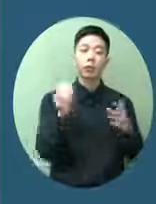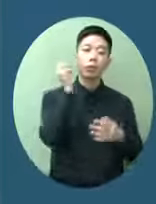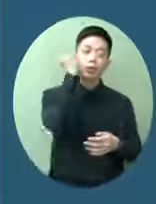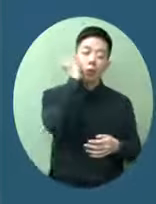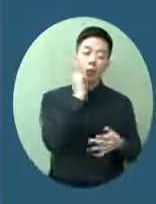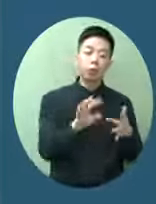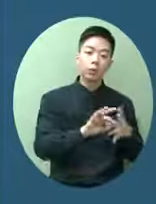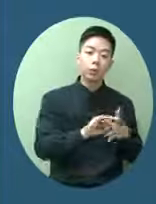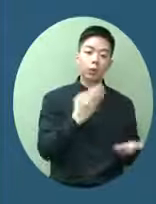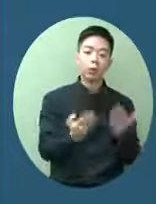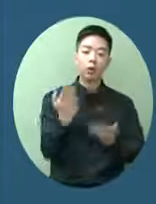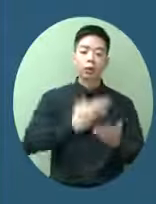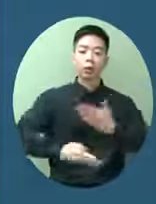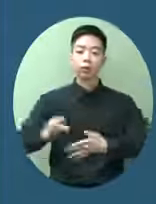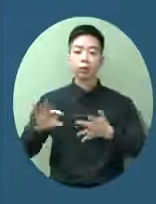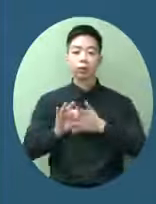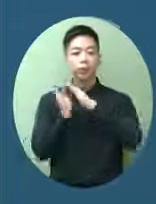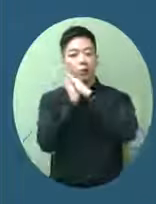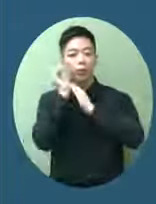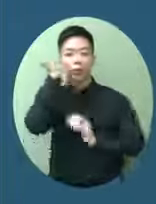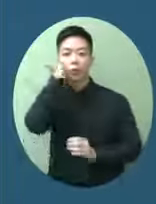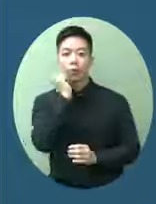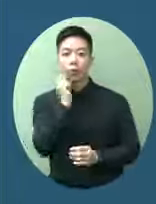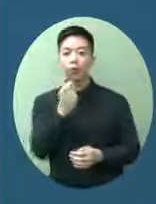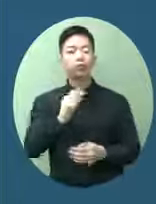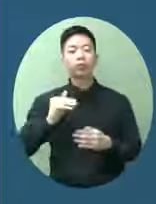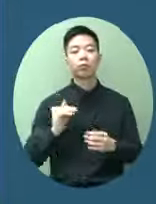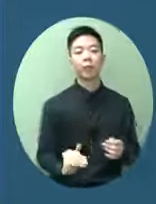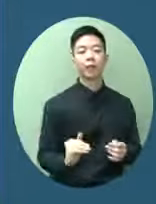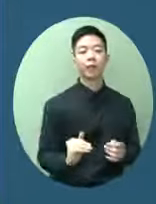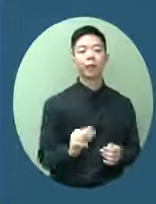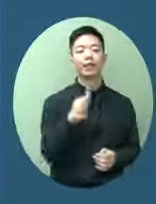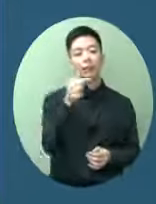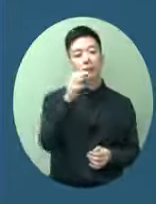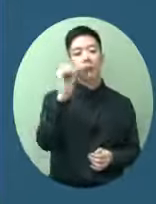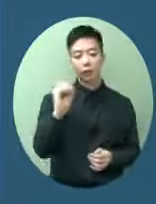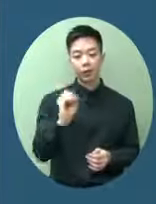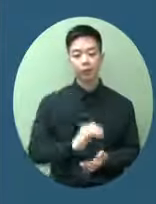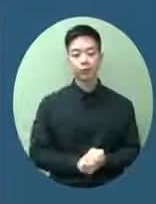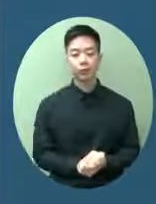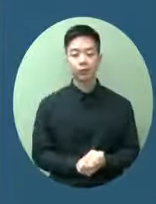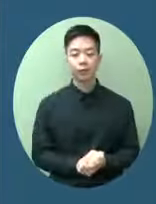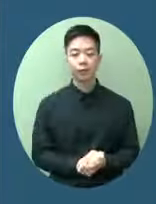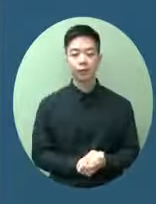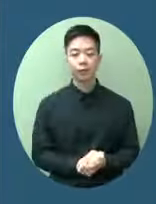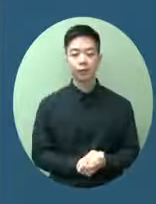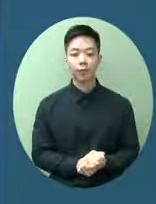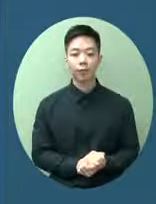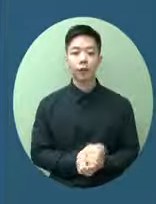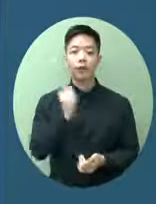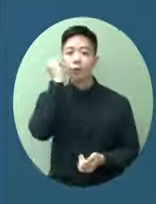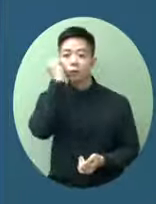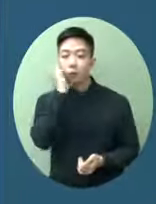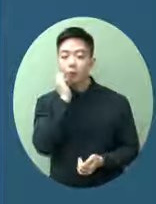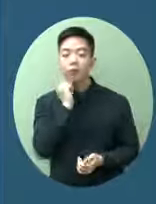努院社或殘疾院社的長者就更加低只有1成所以長者是一個需要